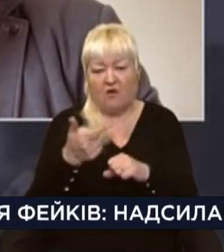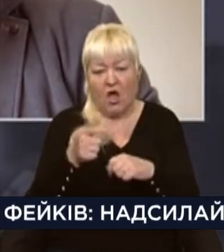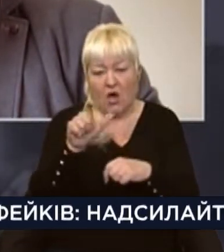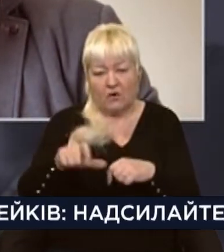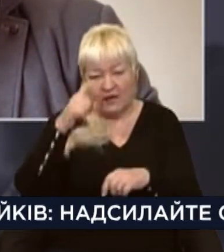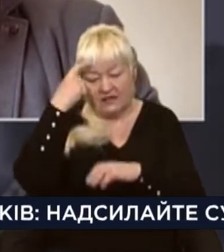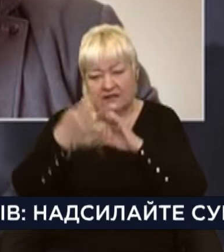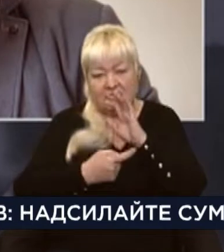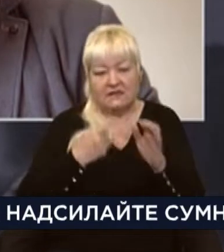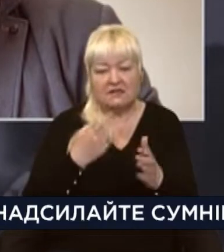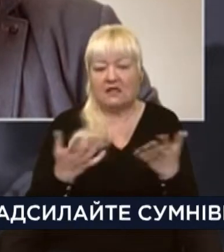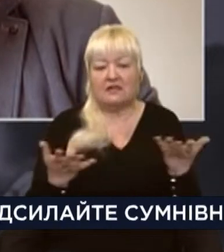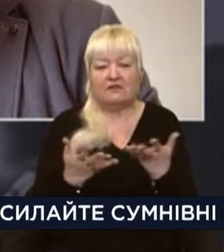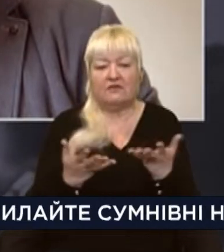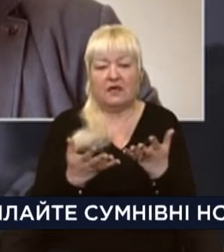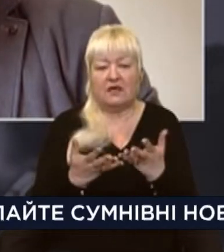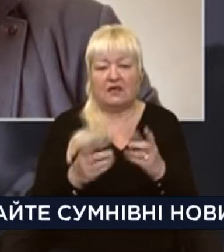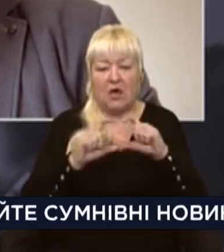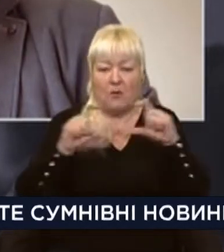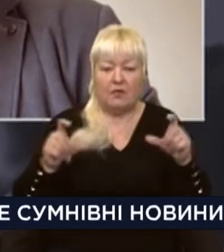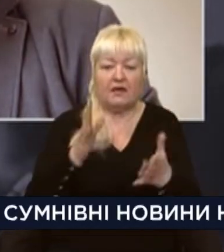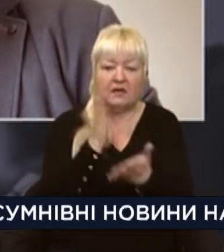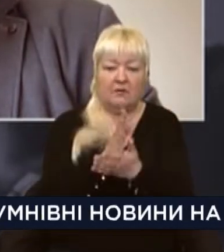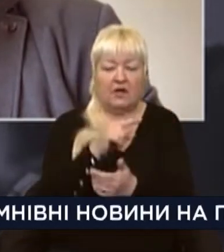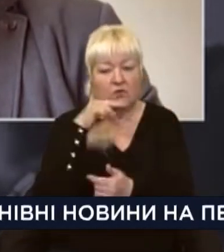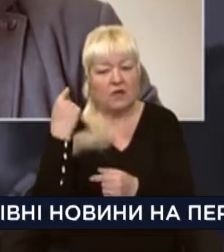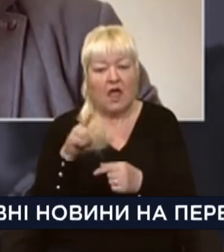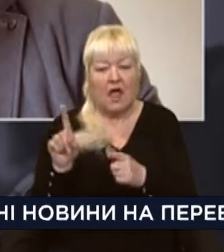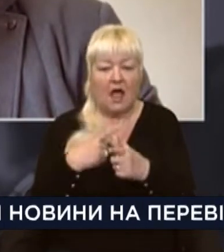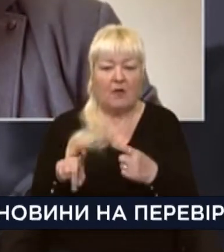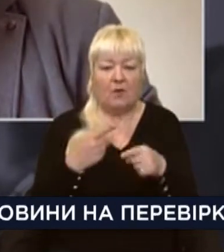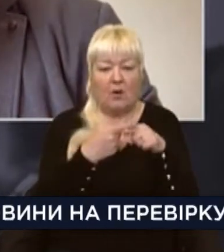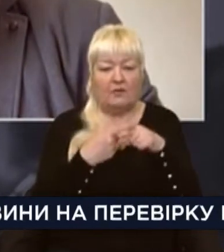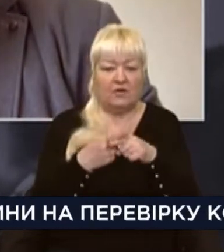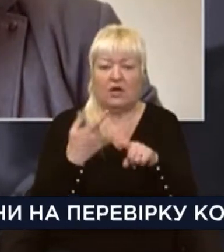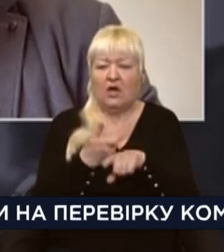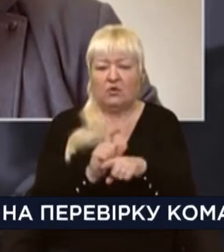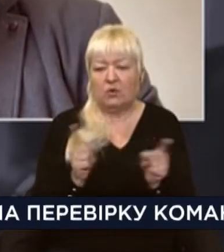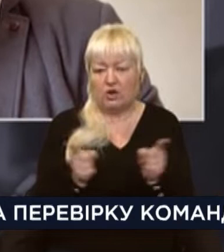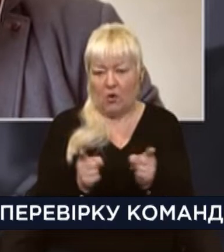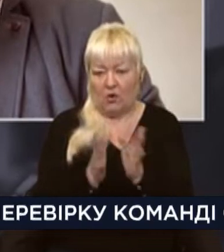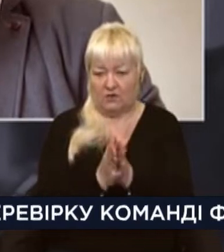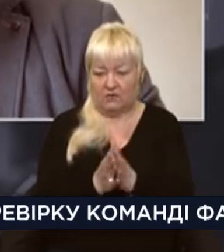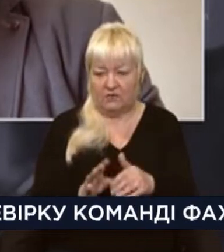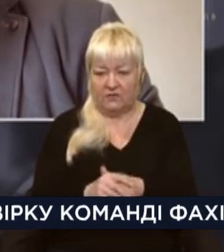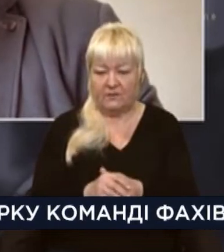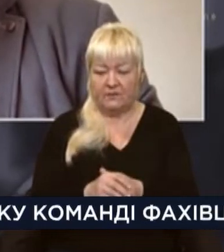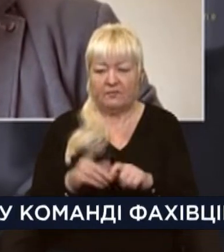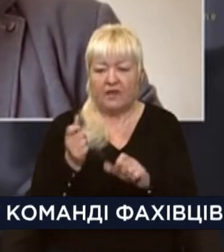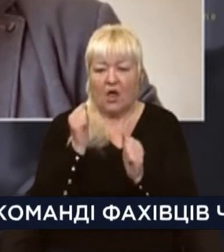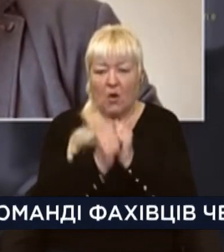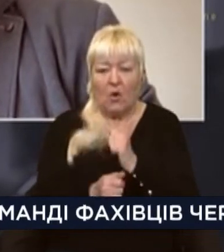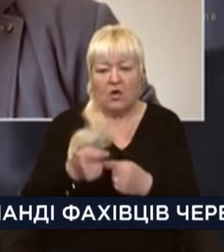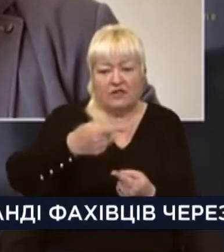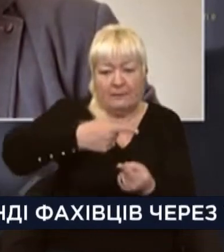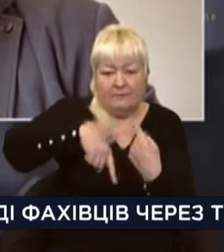дізнатись, які з компаній мають російський слід або білоруський? Дуже коротке. просто. Кожен бізнес